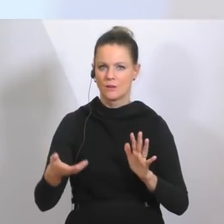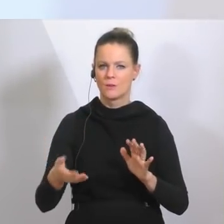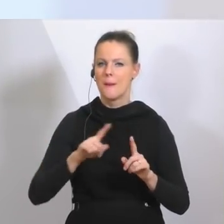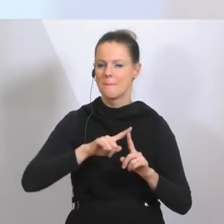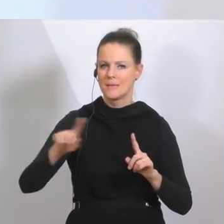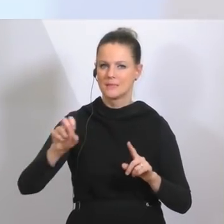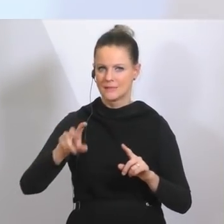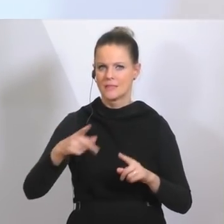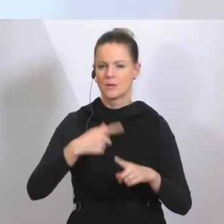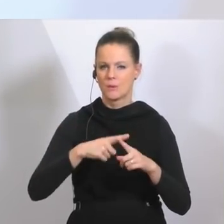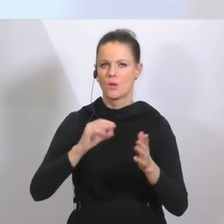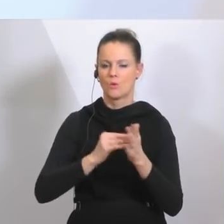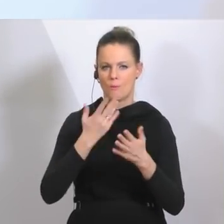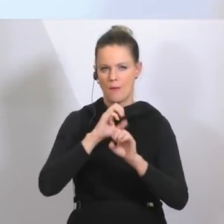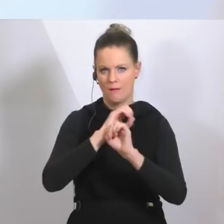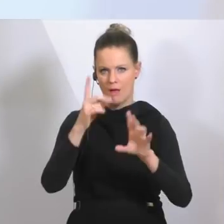April auch noch geklärt.